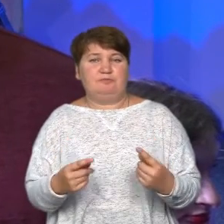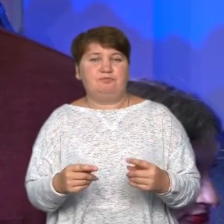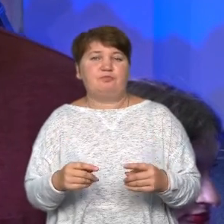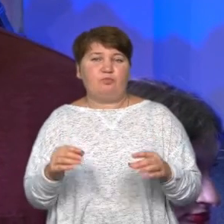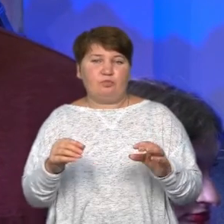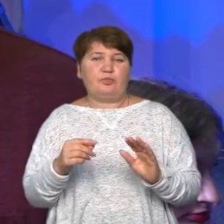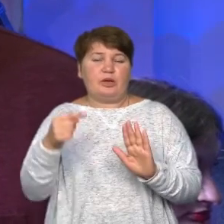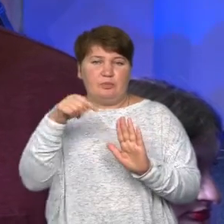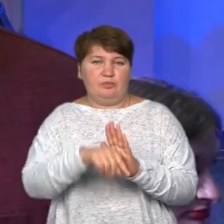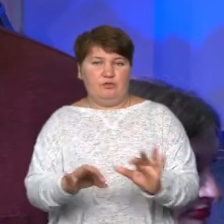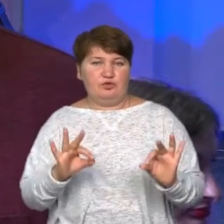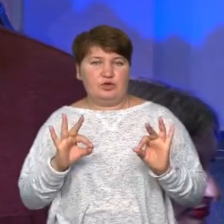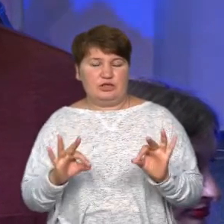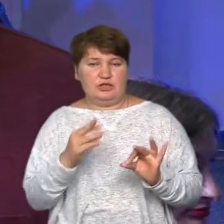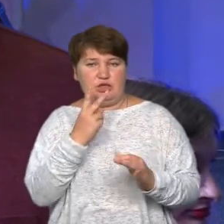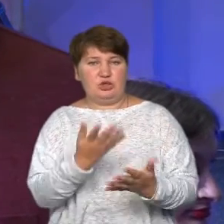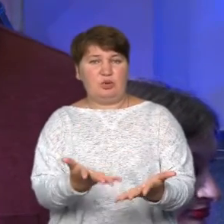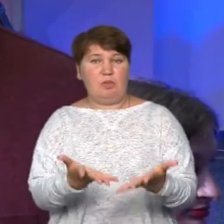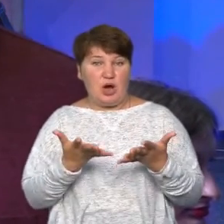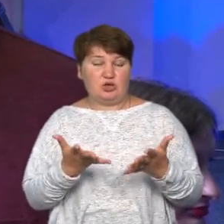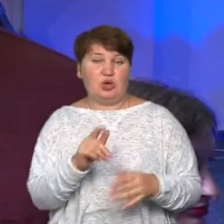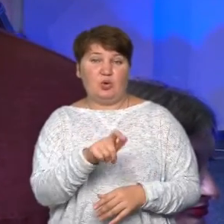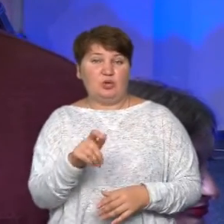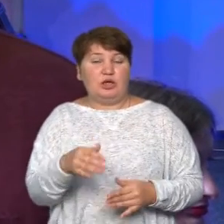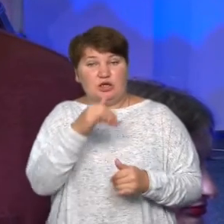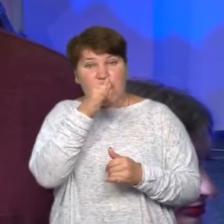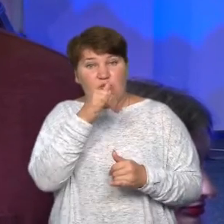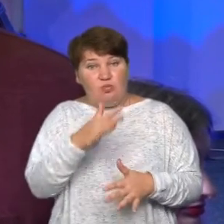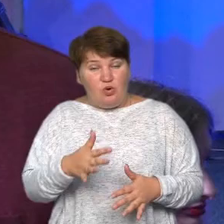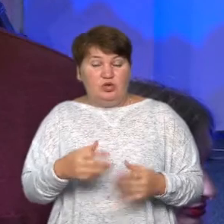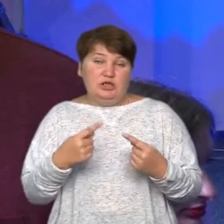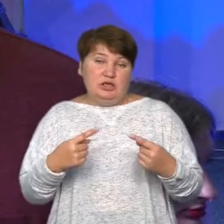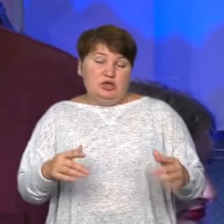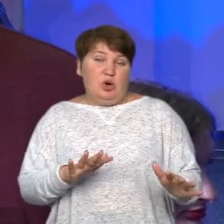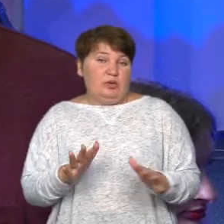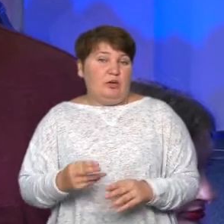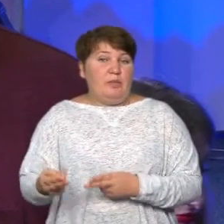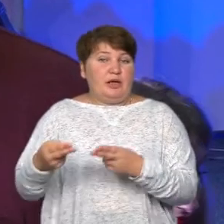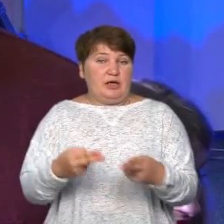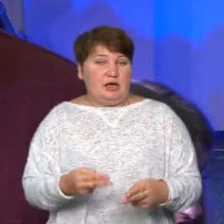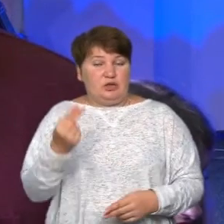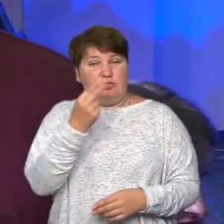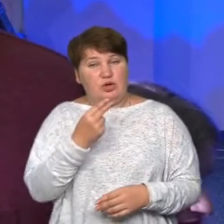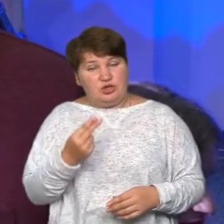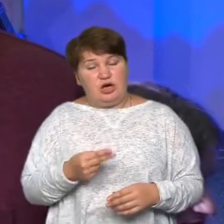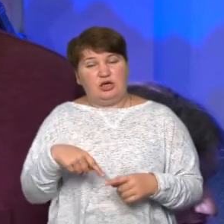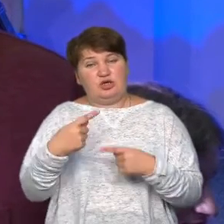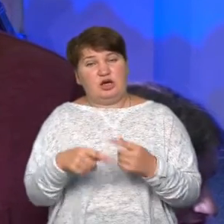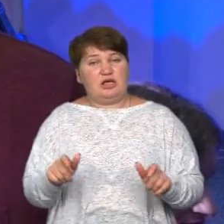змістовне зображення. І ті люди, які не зможуть в силу різних обставин потрапити сюди, в силу карантину, в